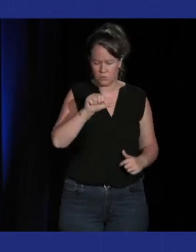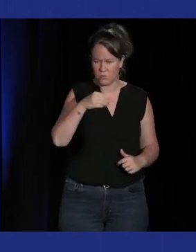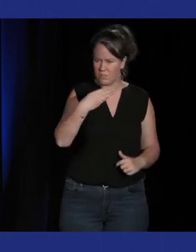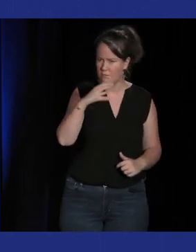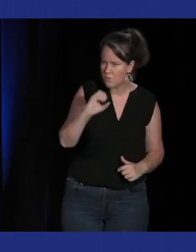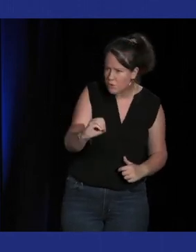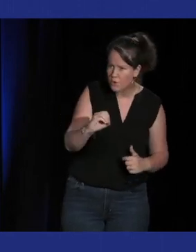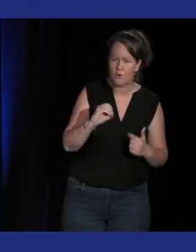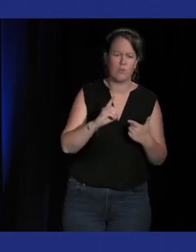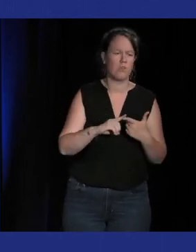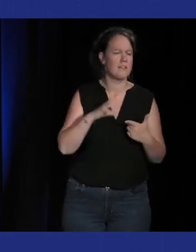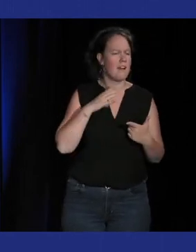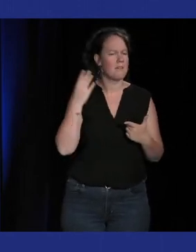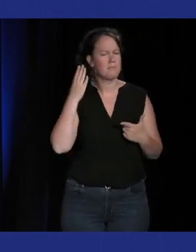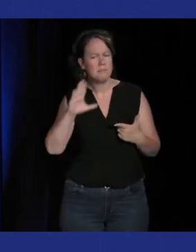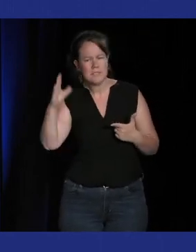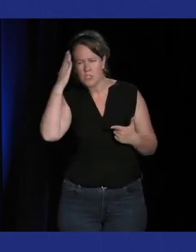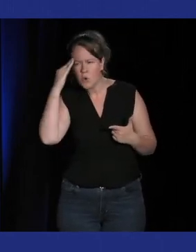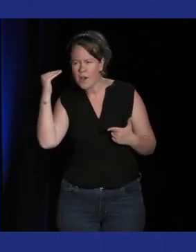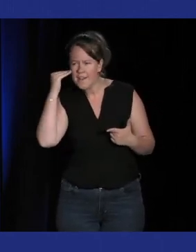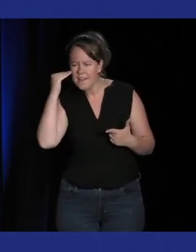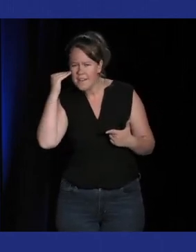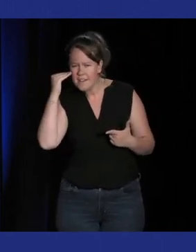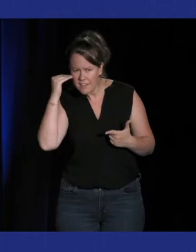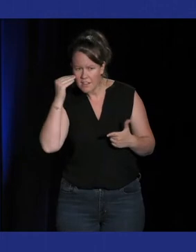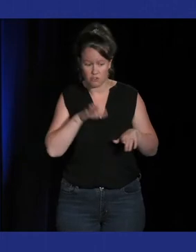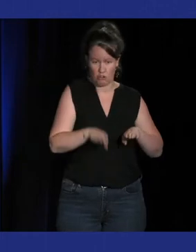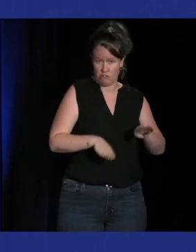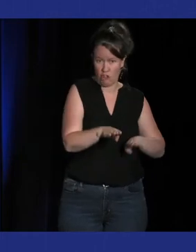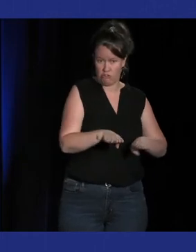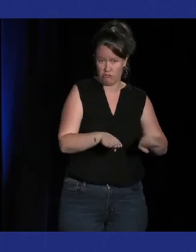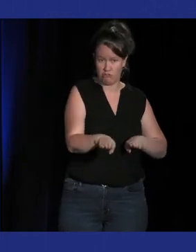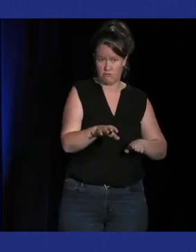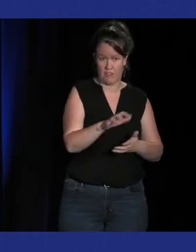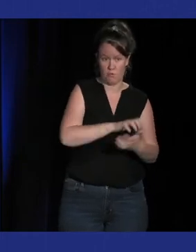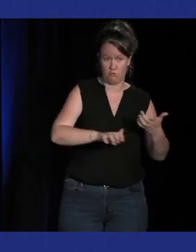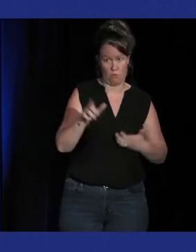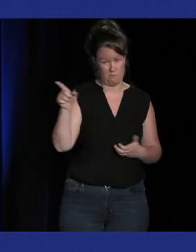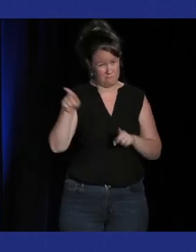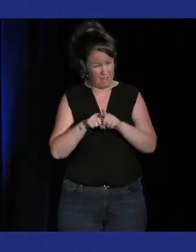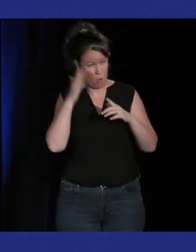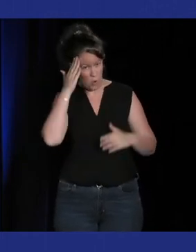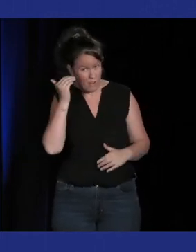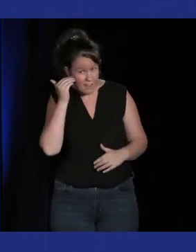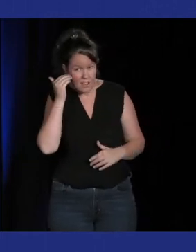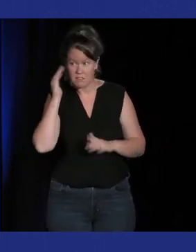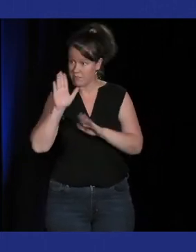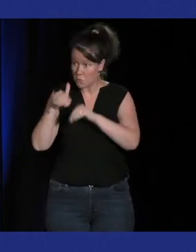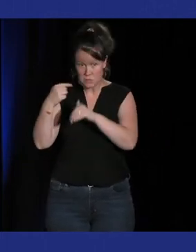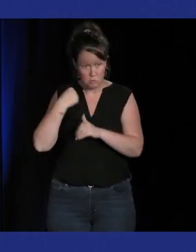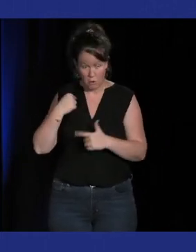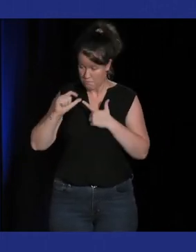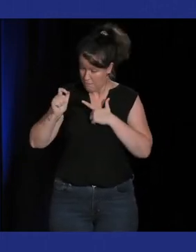il y avait l'épisode coréen enfin le pendant coréen de Dance Dance Revolution qui continue à sortir des versions du jeu Pump It Up